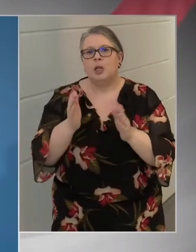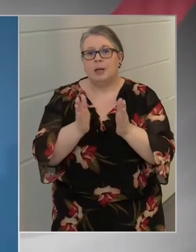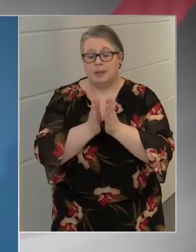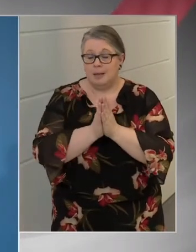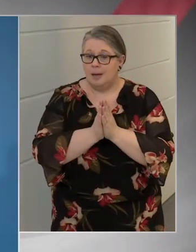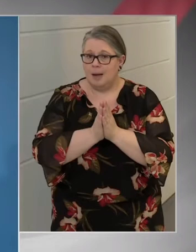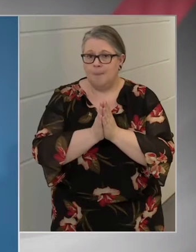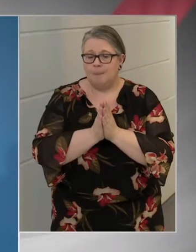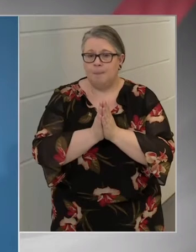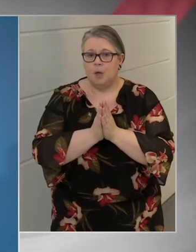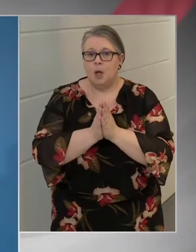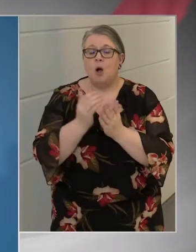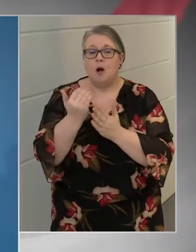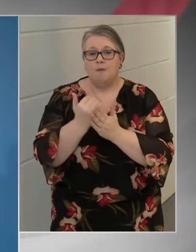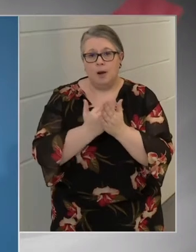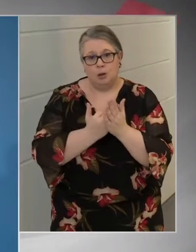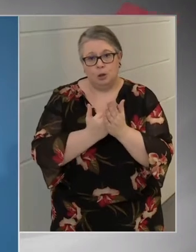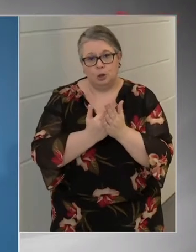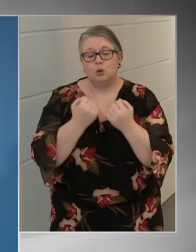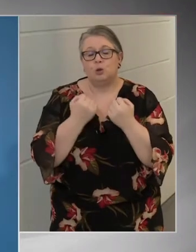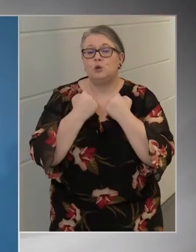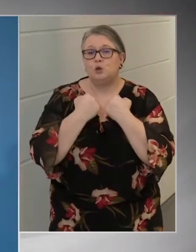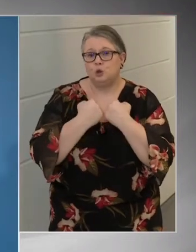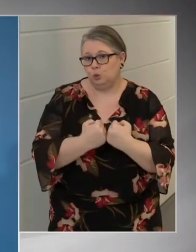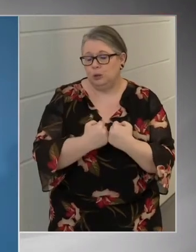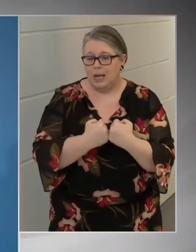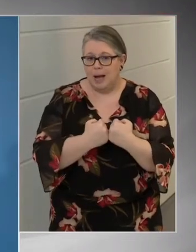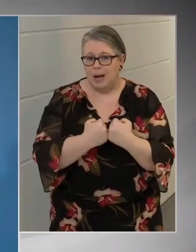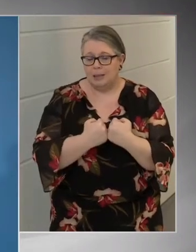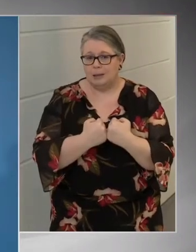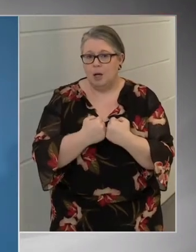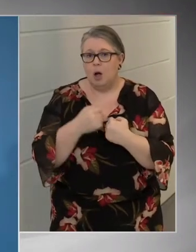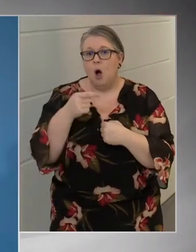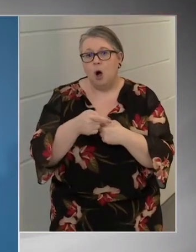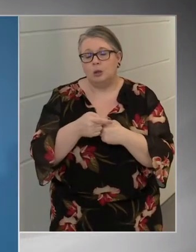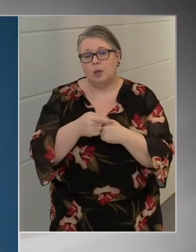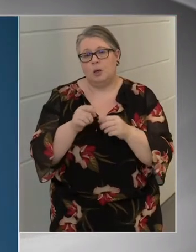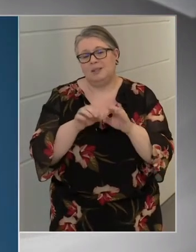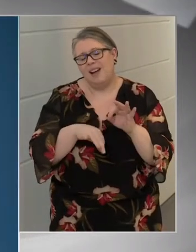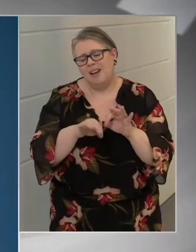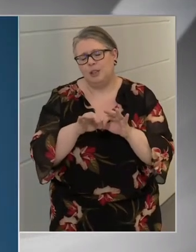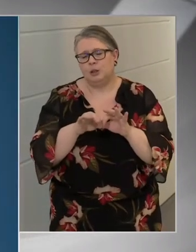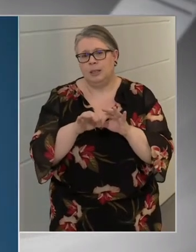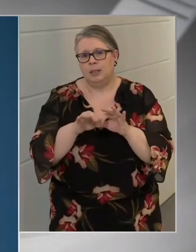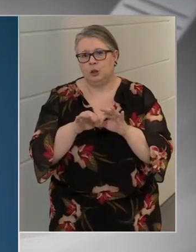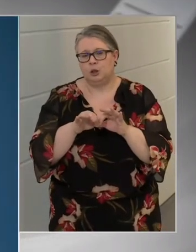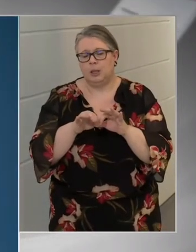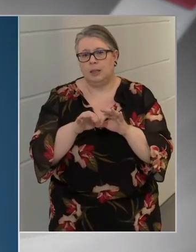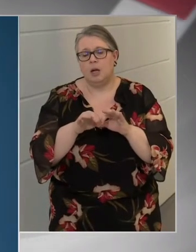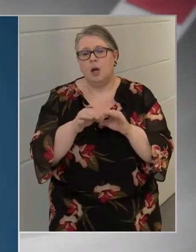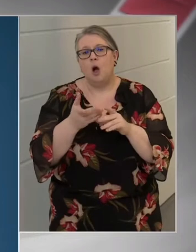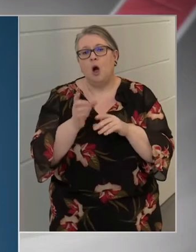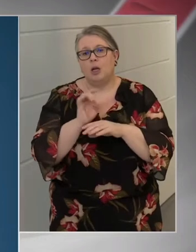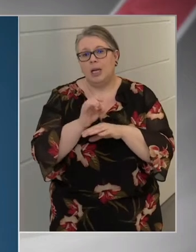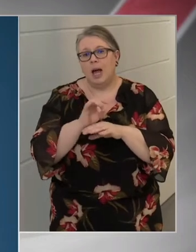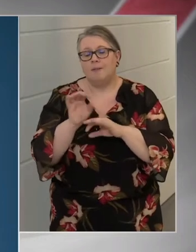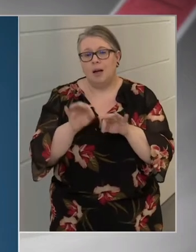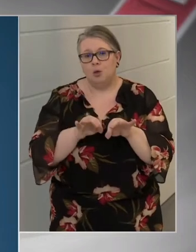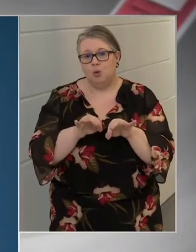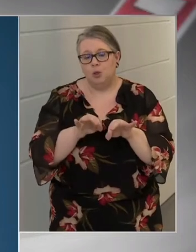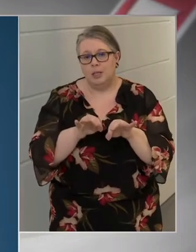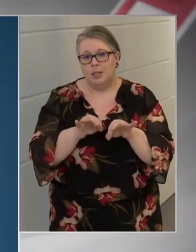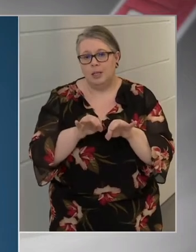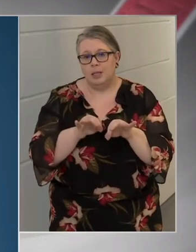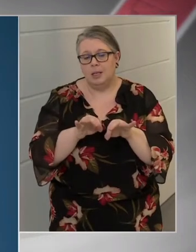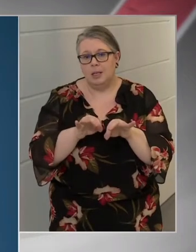szépen a feladatoknak a súlyát, annak teljesítését, a járványügyi,